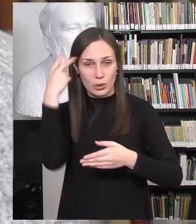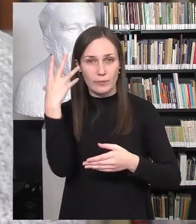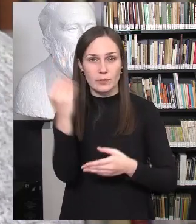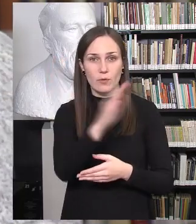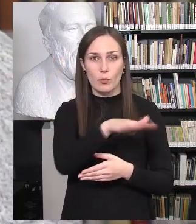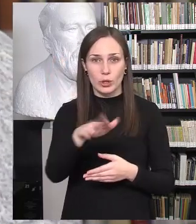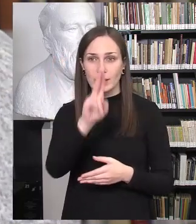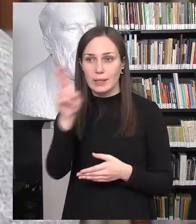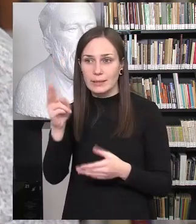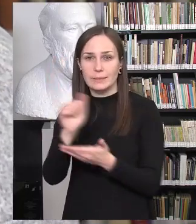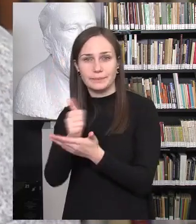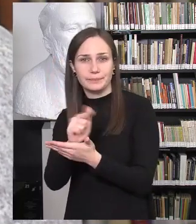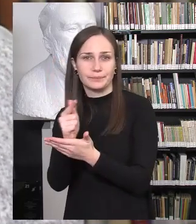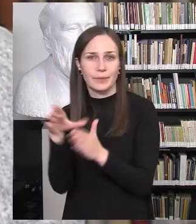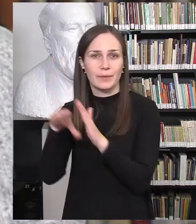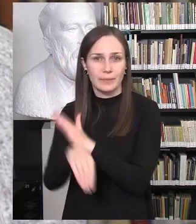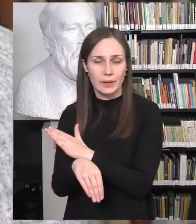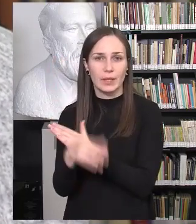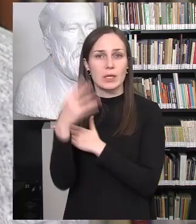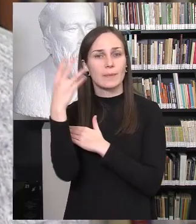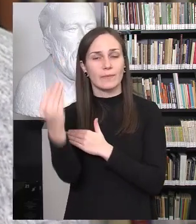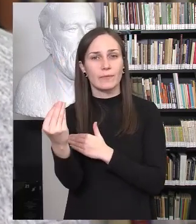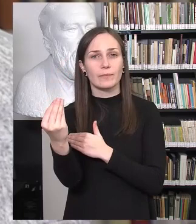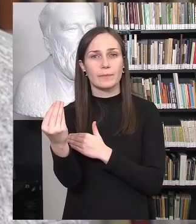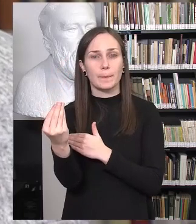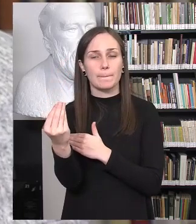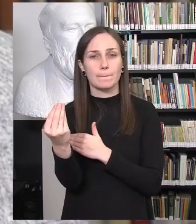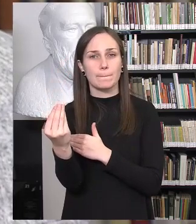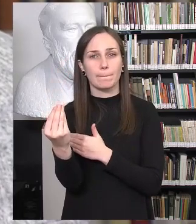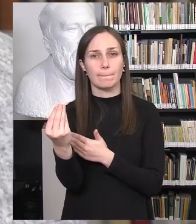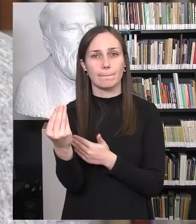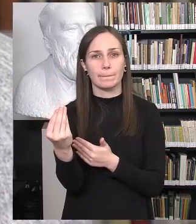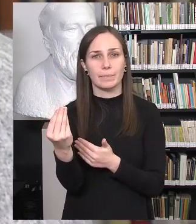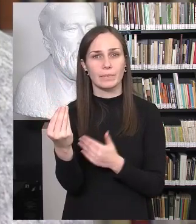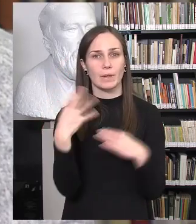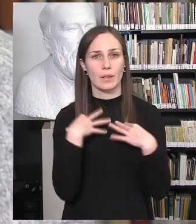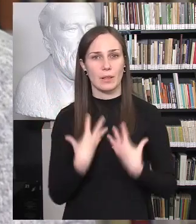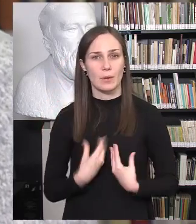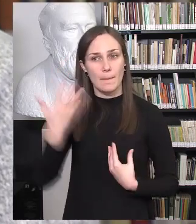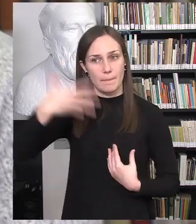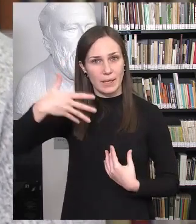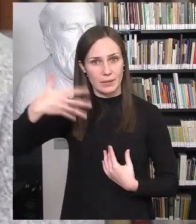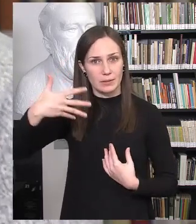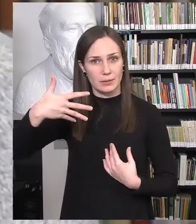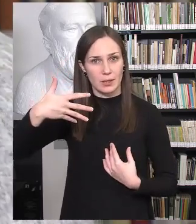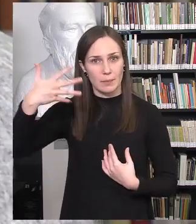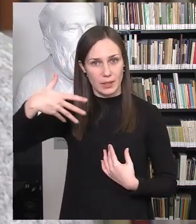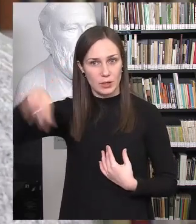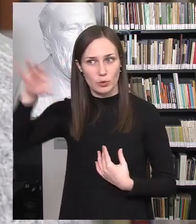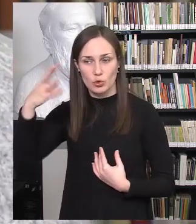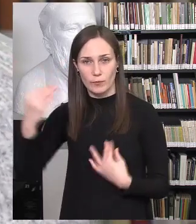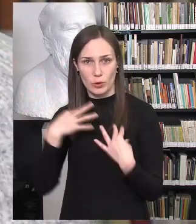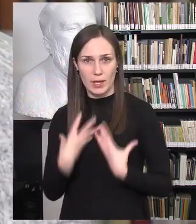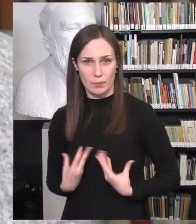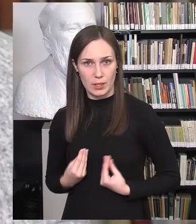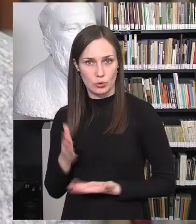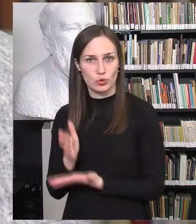kurie priplauso šiai bendrominiai, kad jie vis dėl to demonstruoja depresijos. 50 procentų šių demonstruoja depresijos,